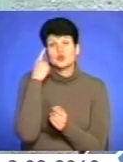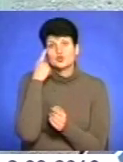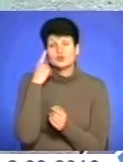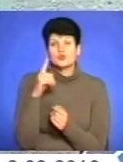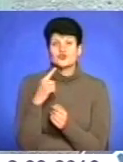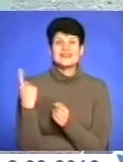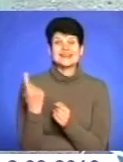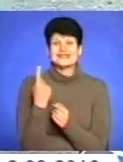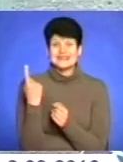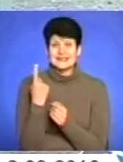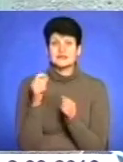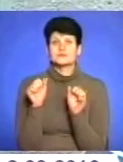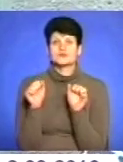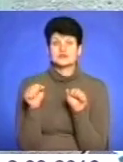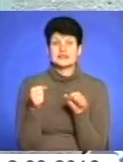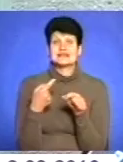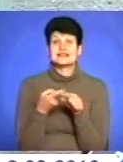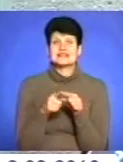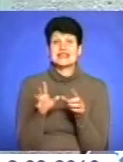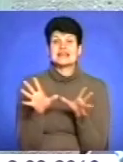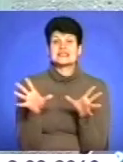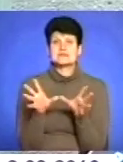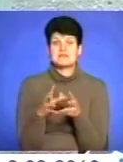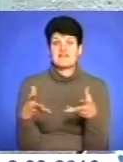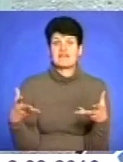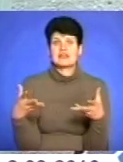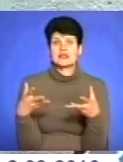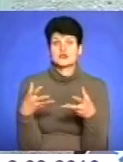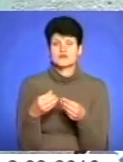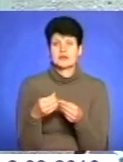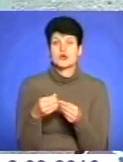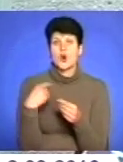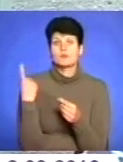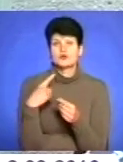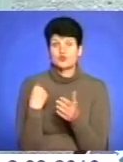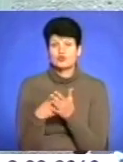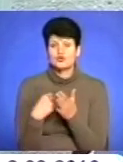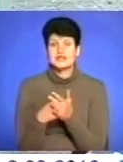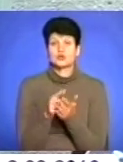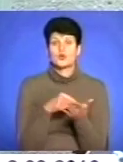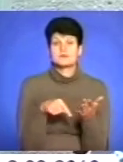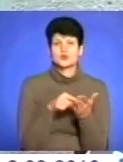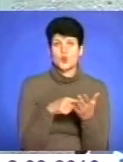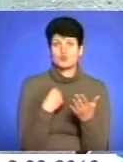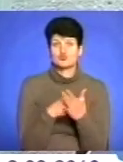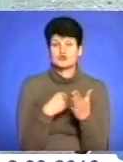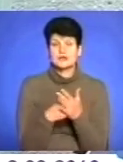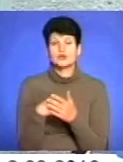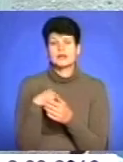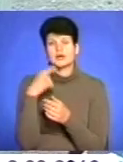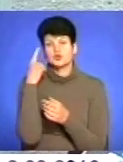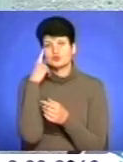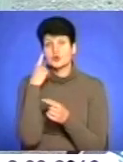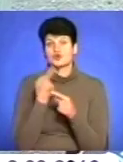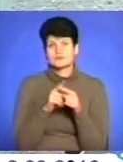єдиний вихід – це співфінансування із обласного бюджету, із міського бюджету. Я думаю, що формула відповідно буде